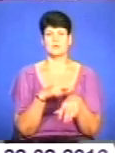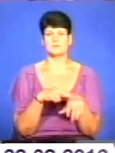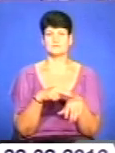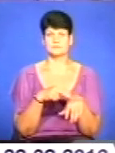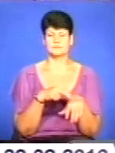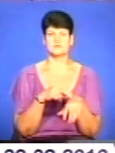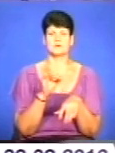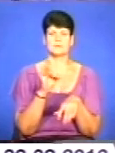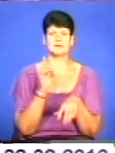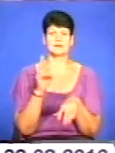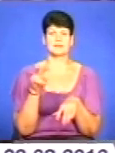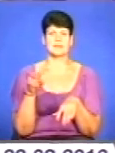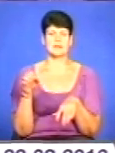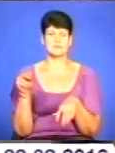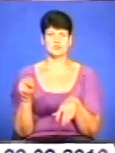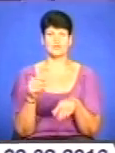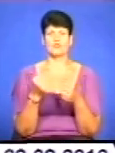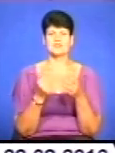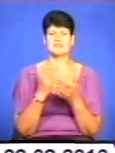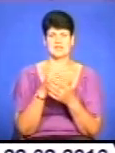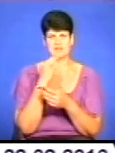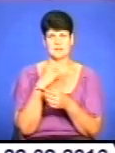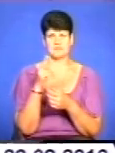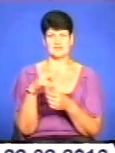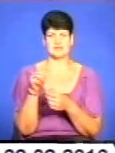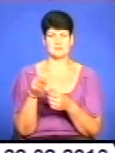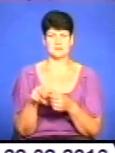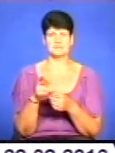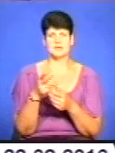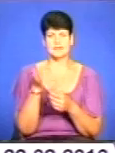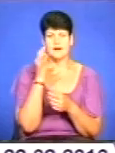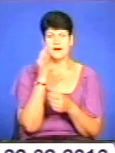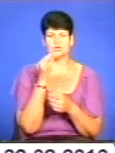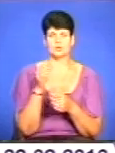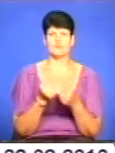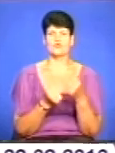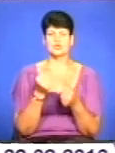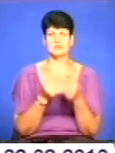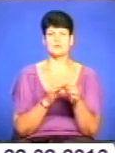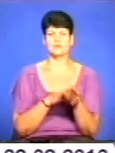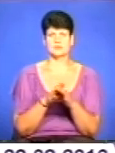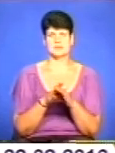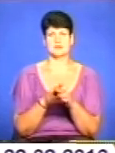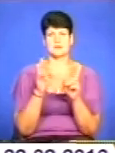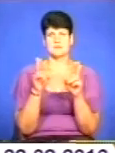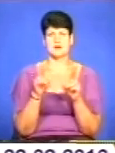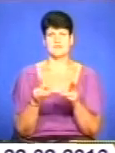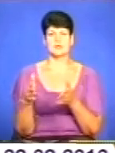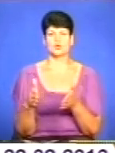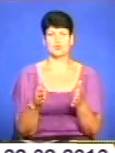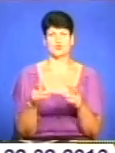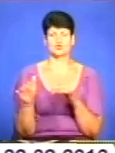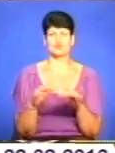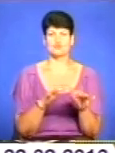Роман Клепач, саме водії є винуватцями ДТП. «Ми нагадуємо водіям подотримання правил дорожнього руху. Від цього залежить їхня особиста